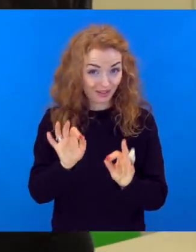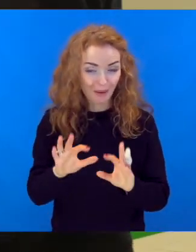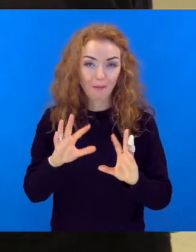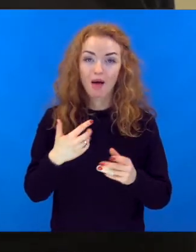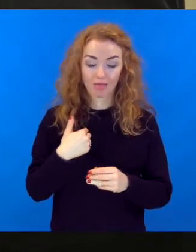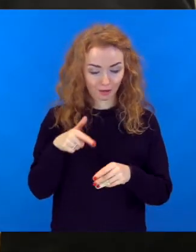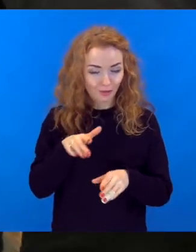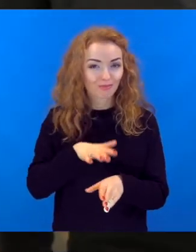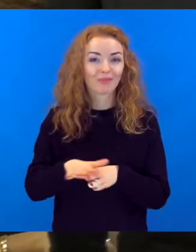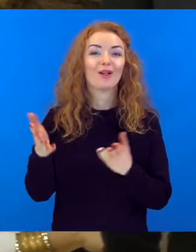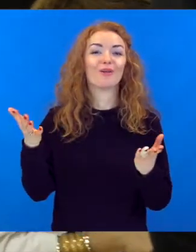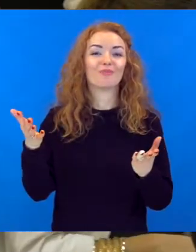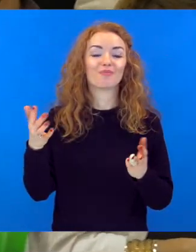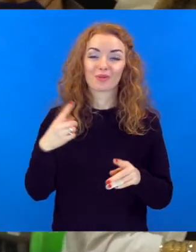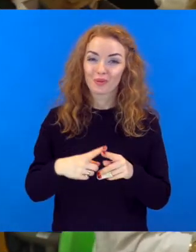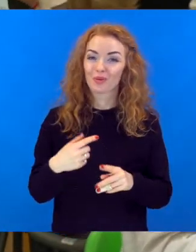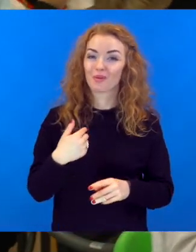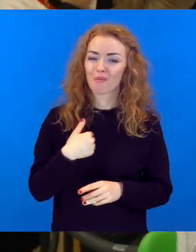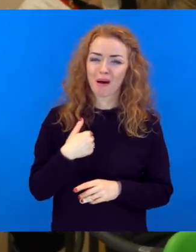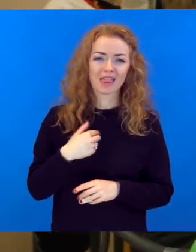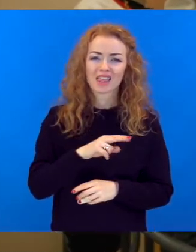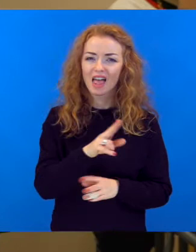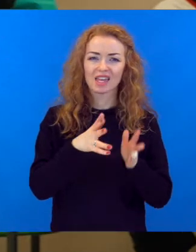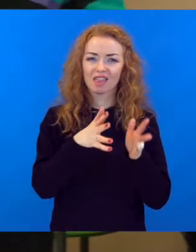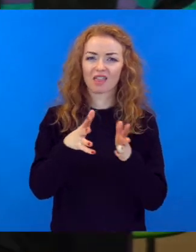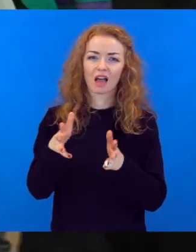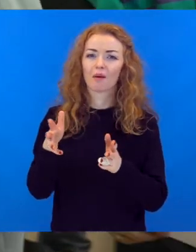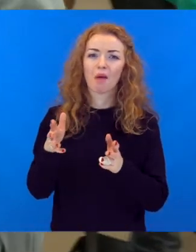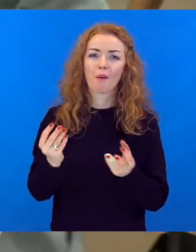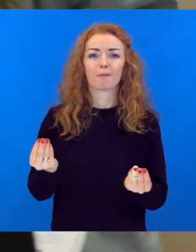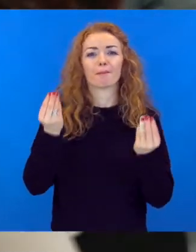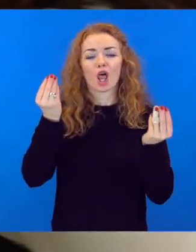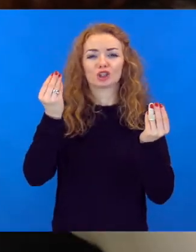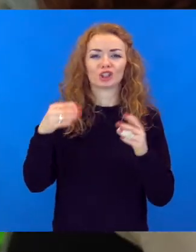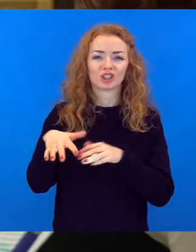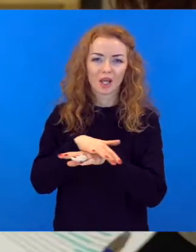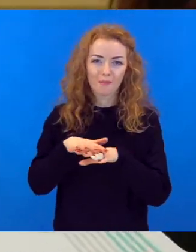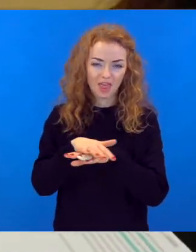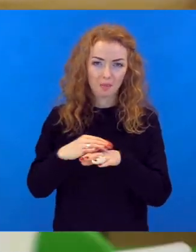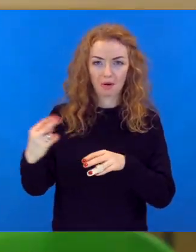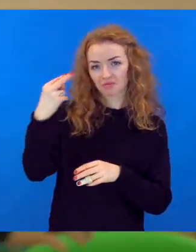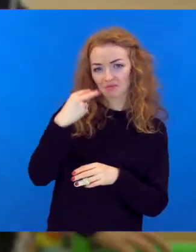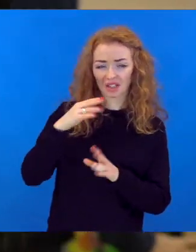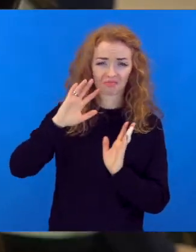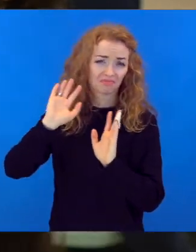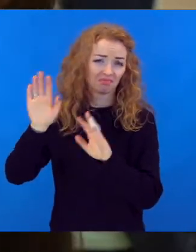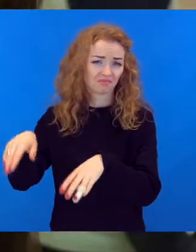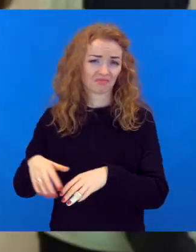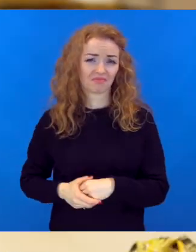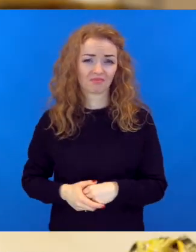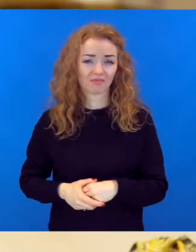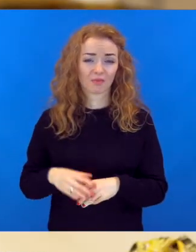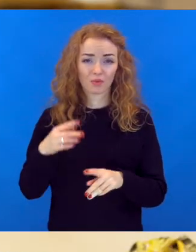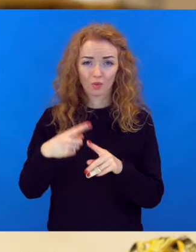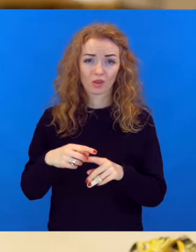savā brīvajā laikā, bet es to daru. Man laikam baigi neietekmē kāds prestiži sabiedrībā, kā skatās uz manu profesiju.